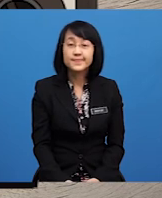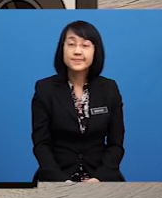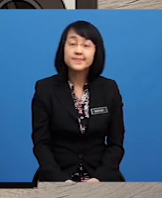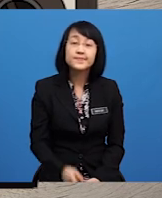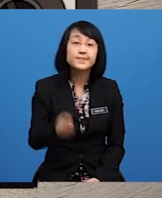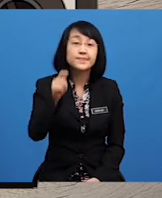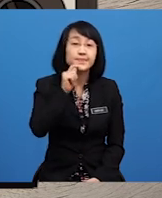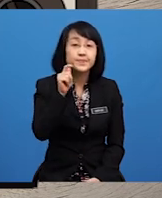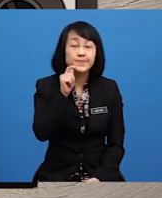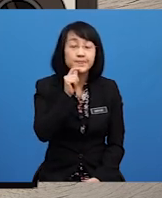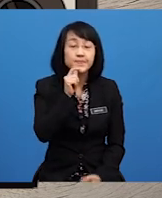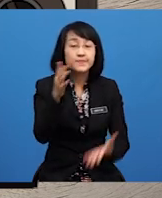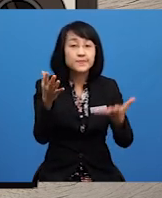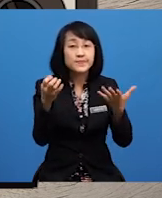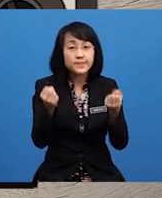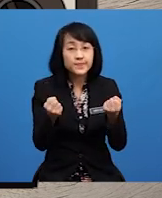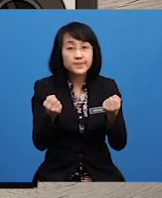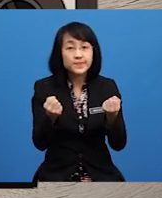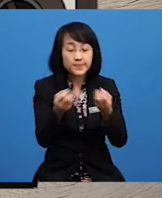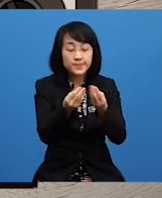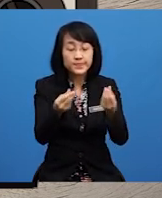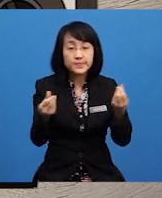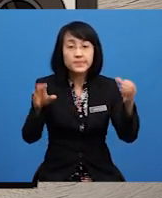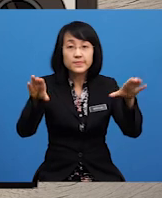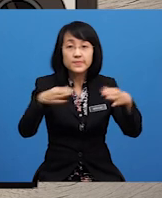Tipah Nak pakai Sikit Nak buat Ladang Ok